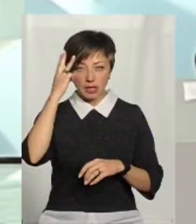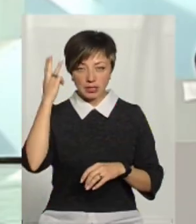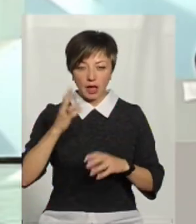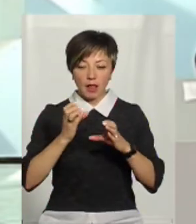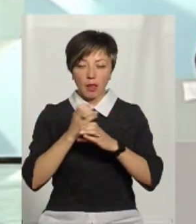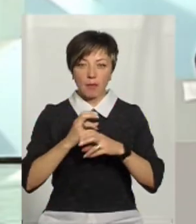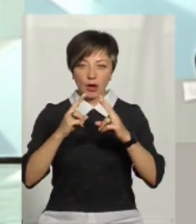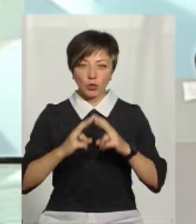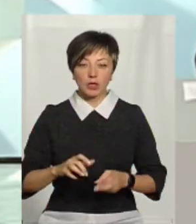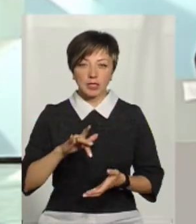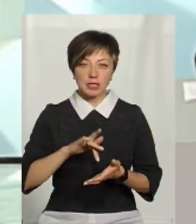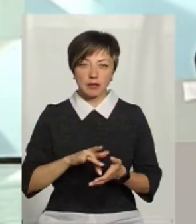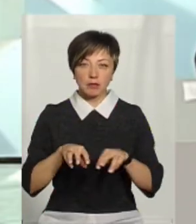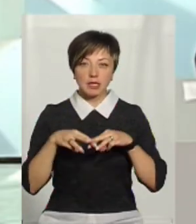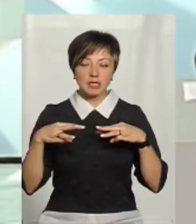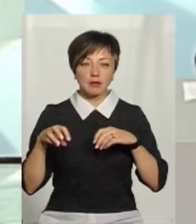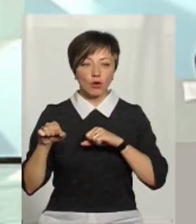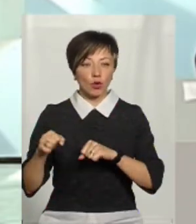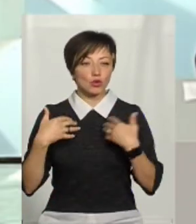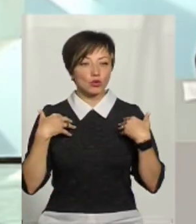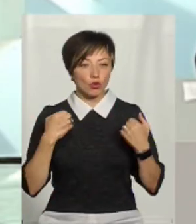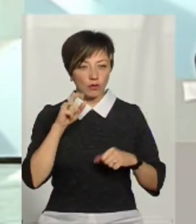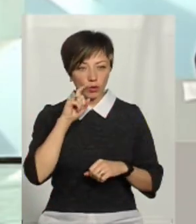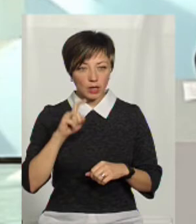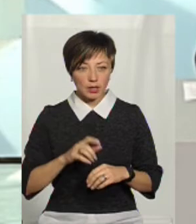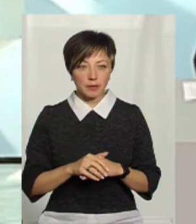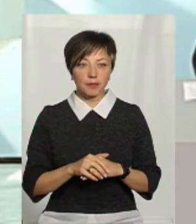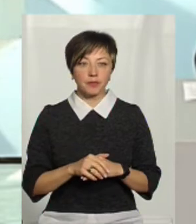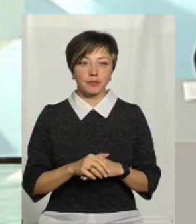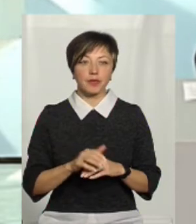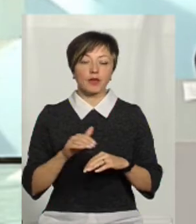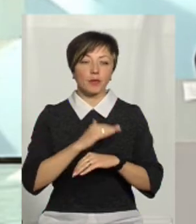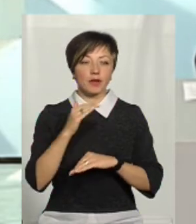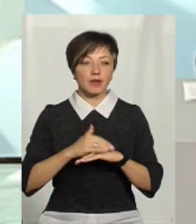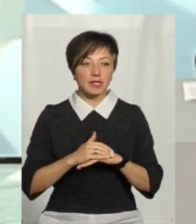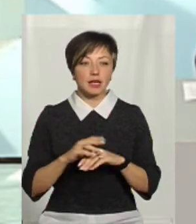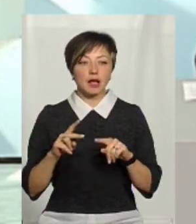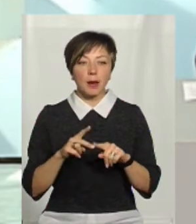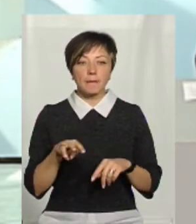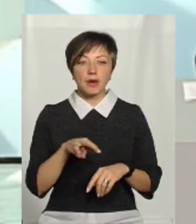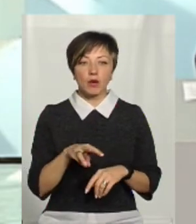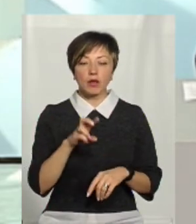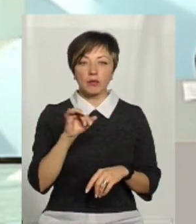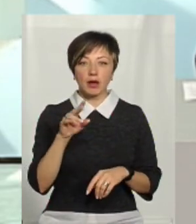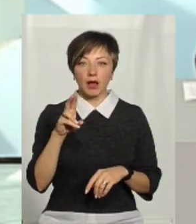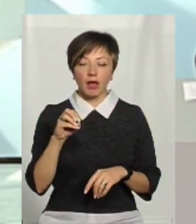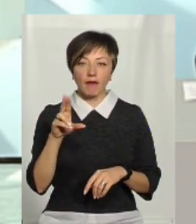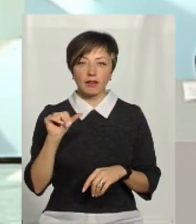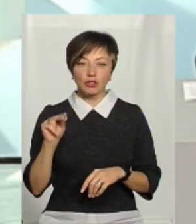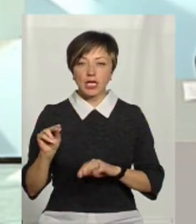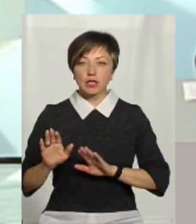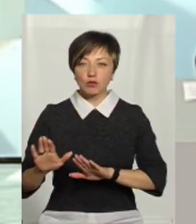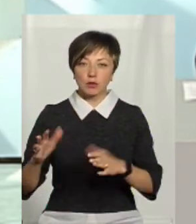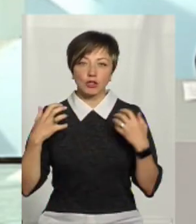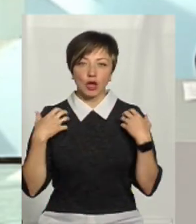«Хмельницький лабораторний центр Міністерства охорони здоров'я України». Вітаю вас. Та Микола Габрикевич, заступник